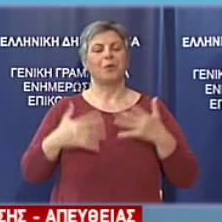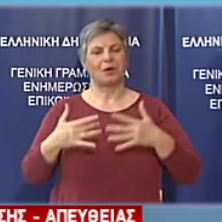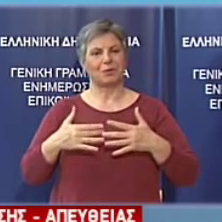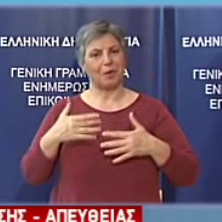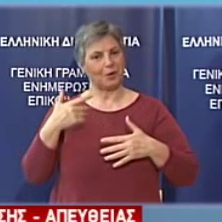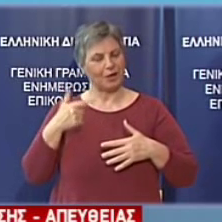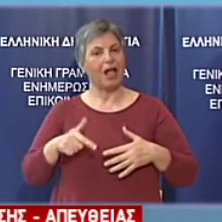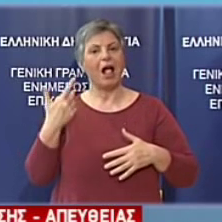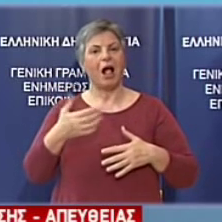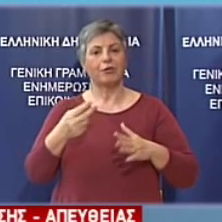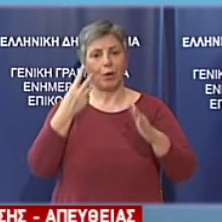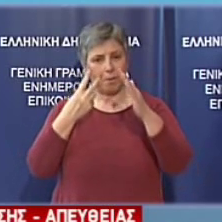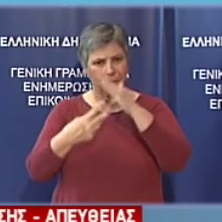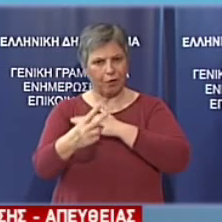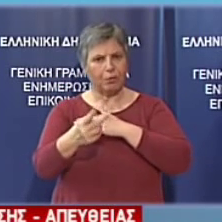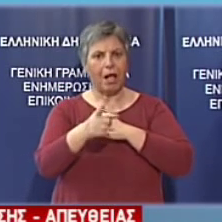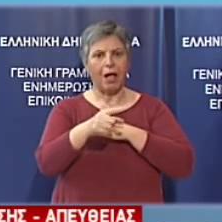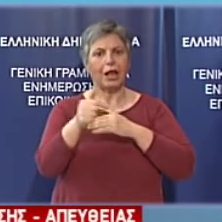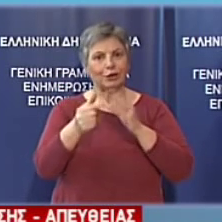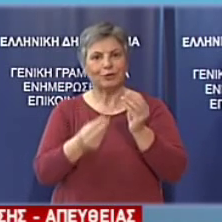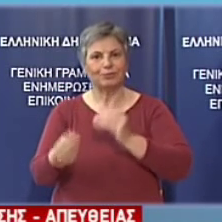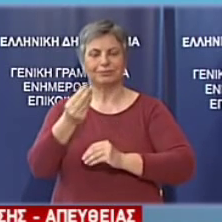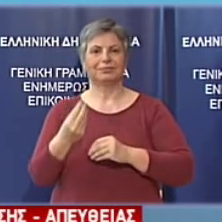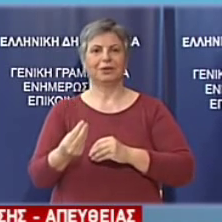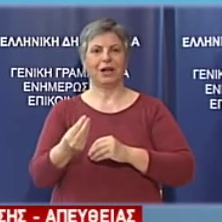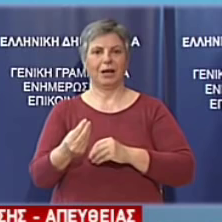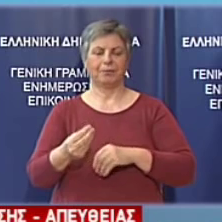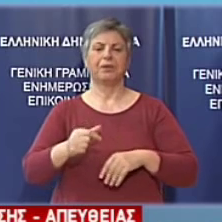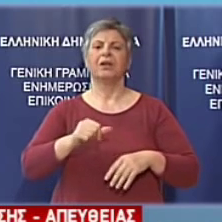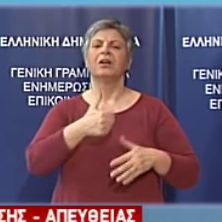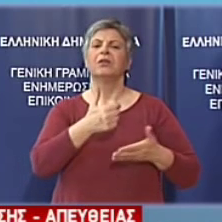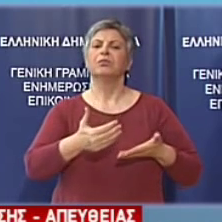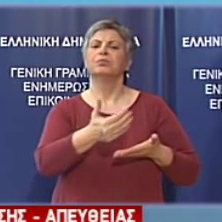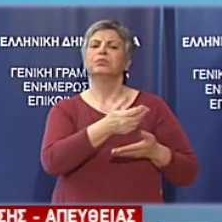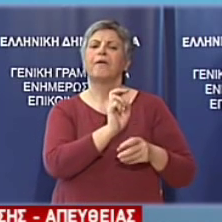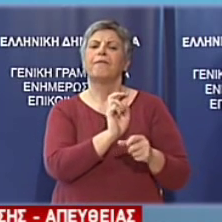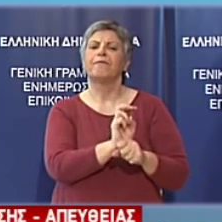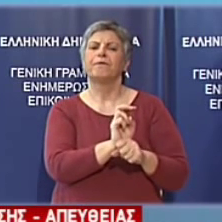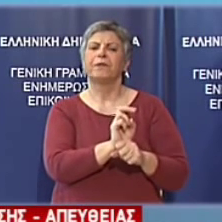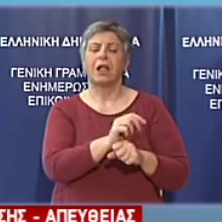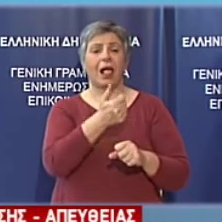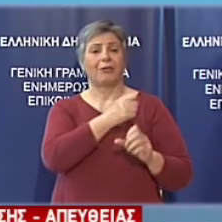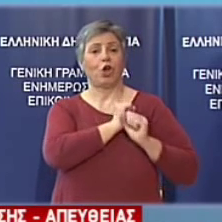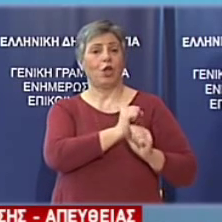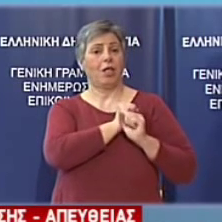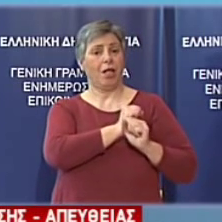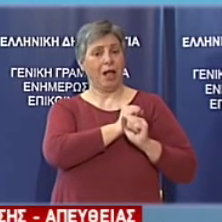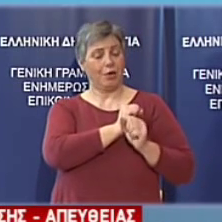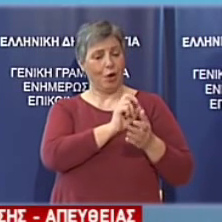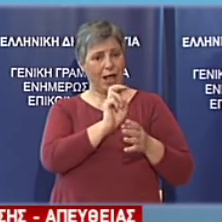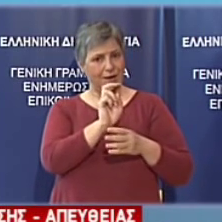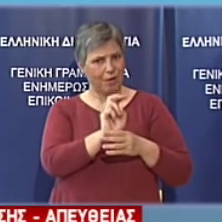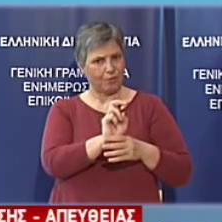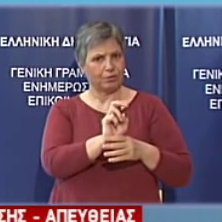από τις προβλέψεις. Συγκεκριμένα, το πρωτογενές πλεόνασμα που εμφάνισε τον Ιανουάριο η εκτέλεση του προϋπολογισμού